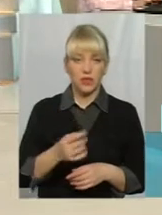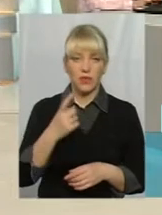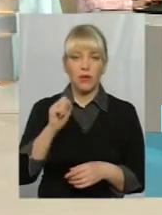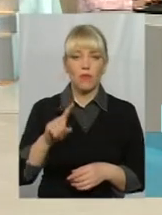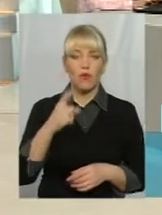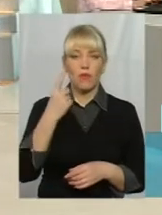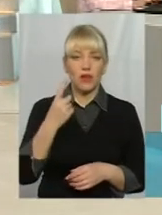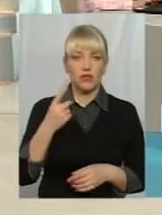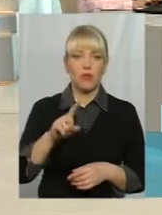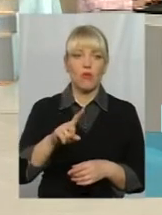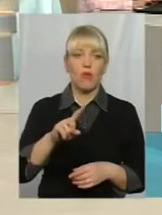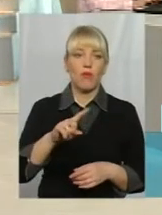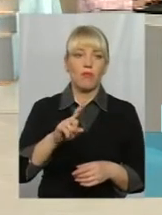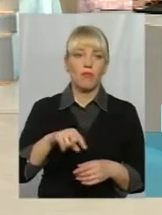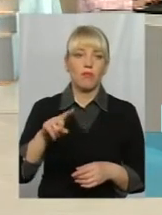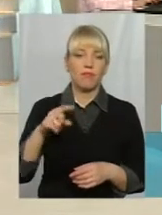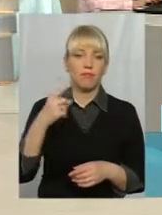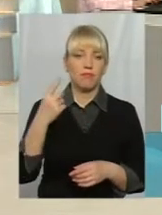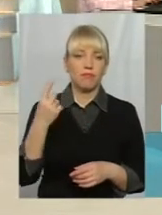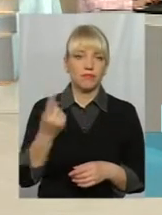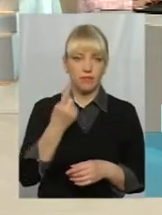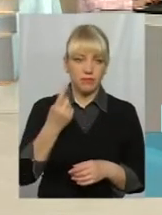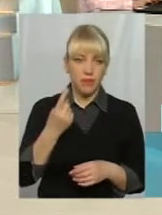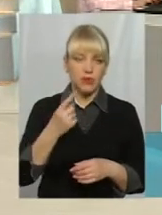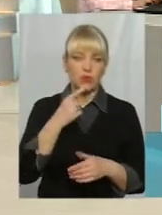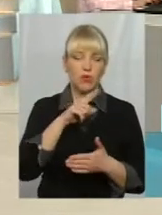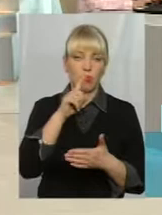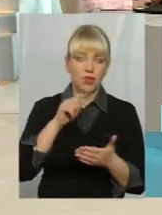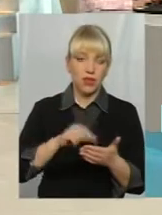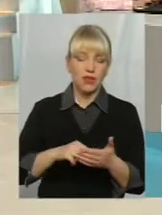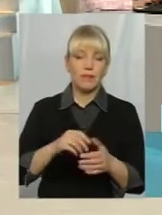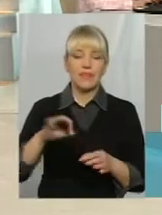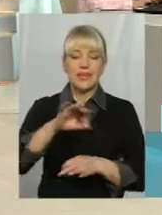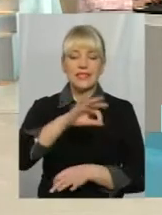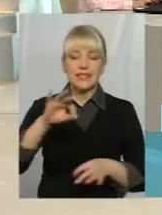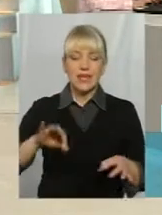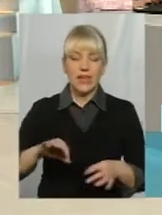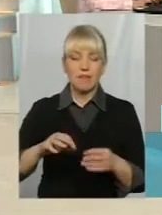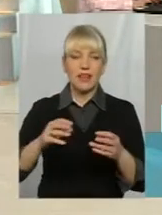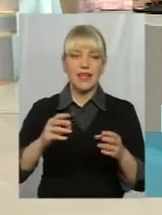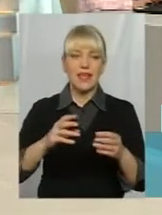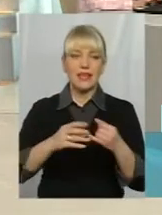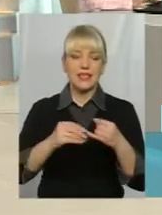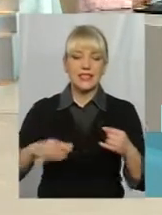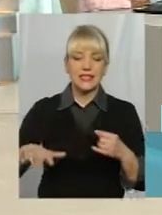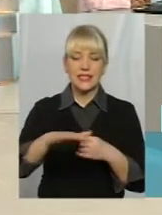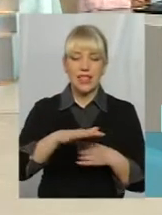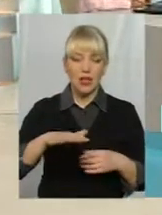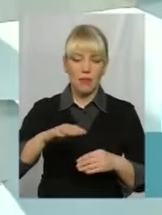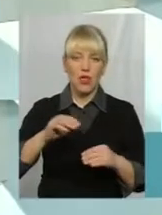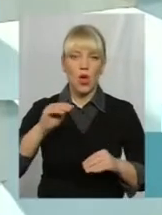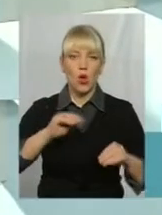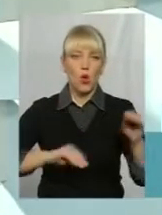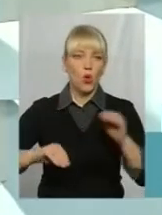повністю згоден з другим. По-першому, сказати, ну, схему землеустрою на той час жодна сільська рада не мала за що зробити. Ми